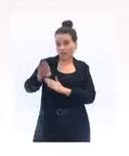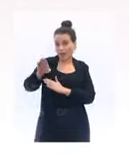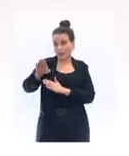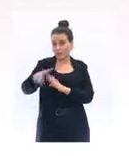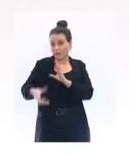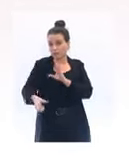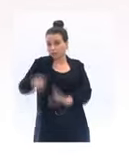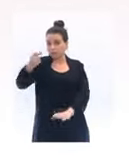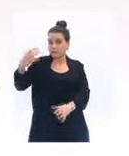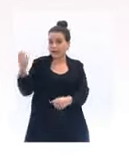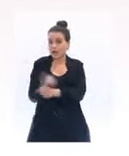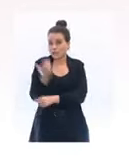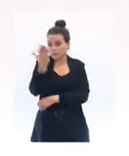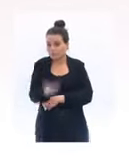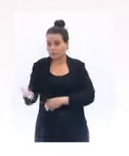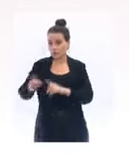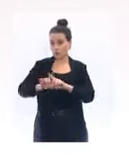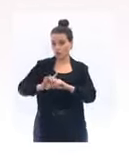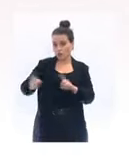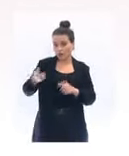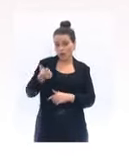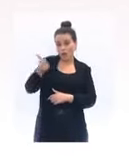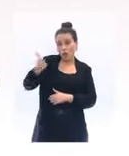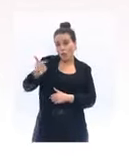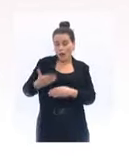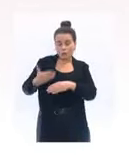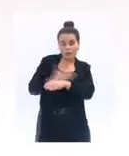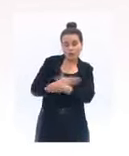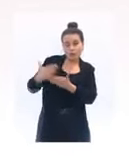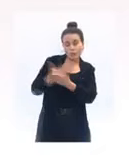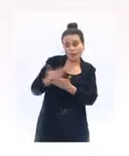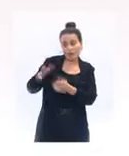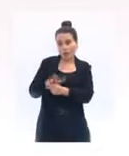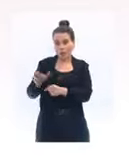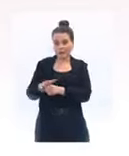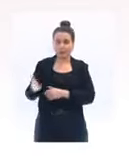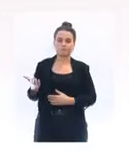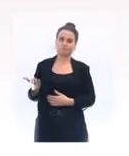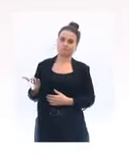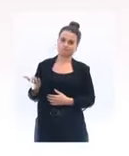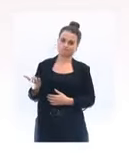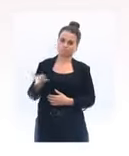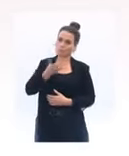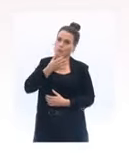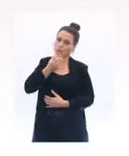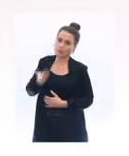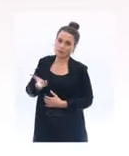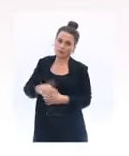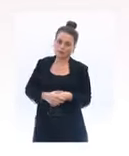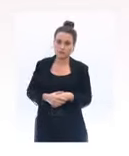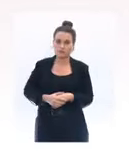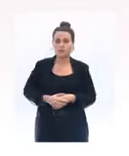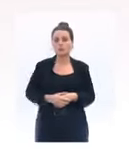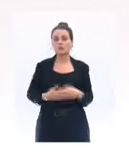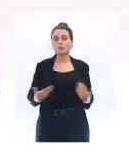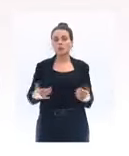'ils ont été imprévoyants ? Je ne me permettrai pas de le dire. Recourent-ils à des mesures de la nature